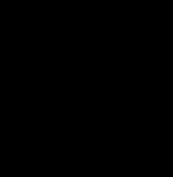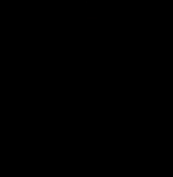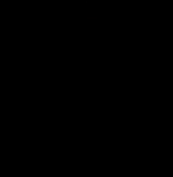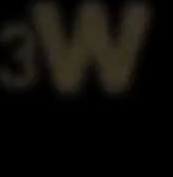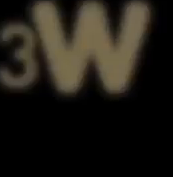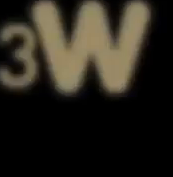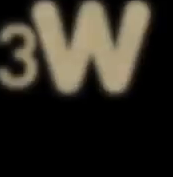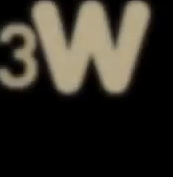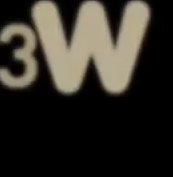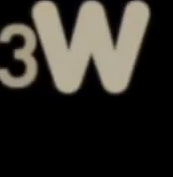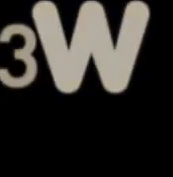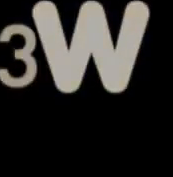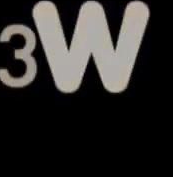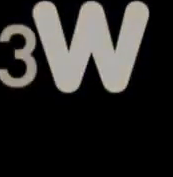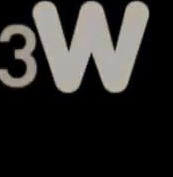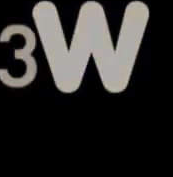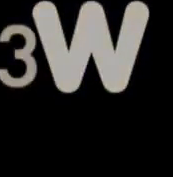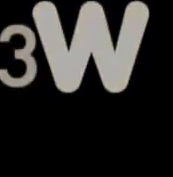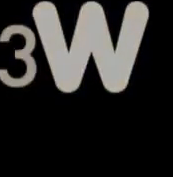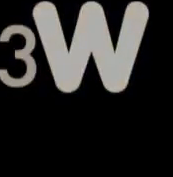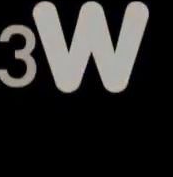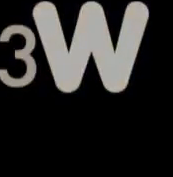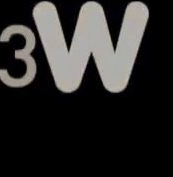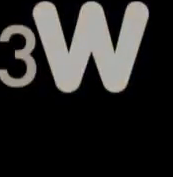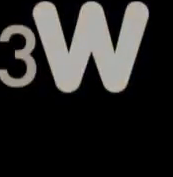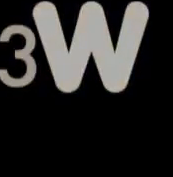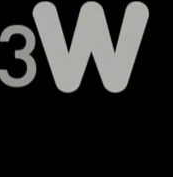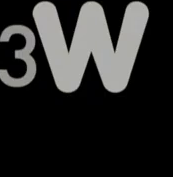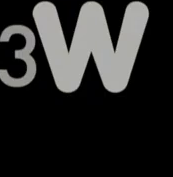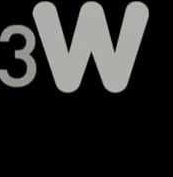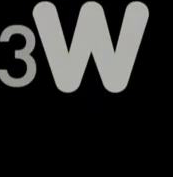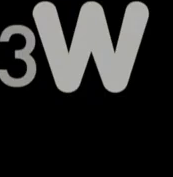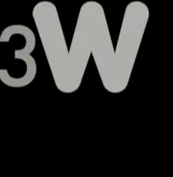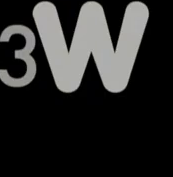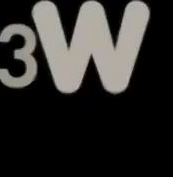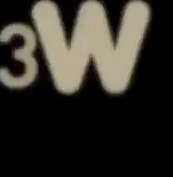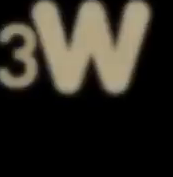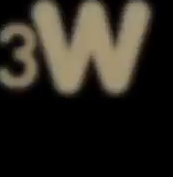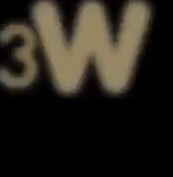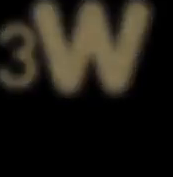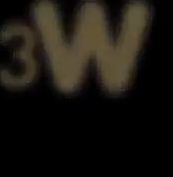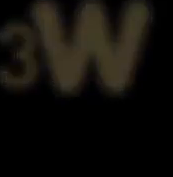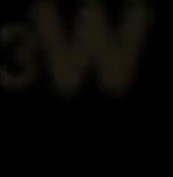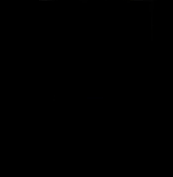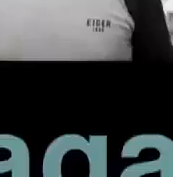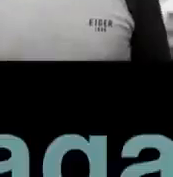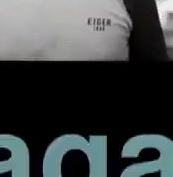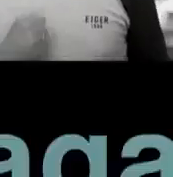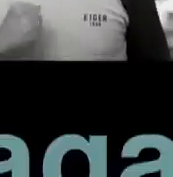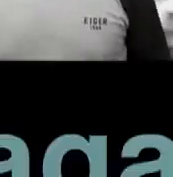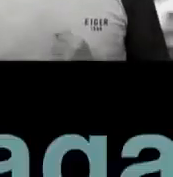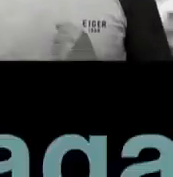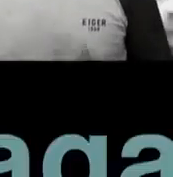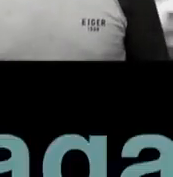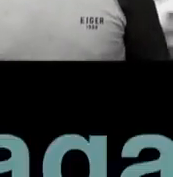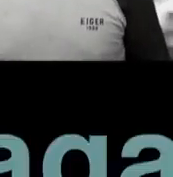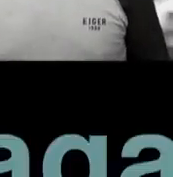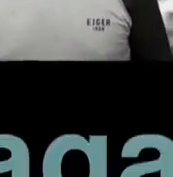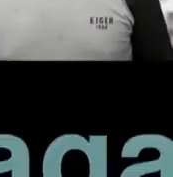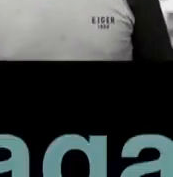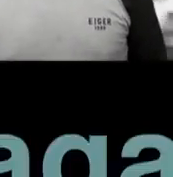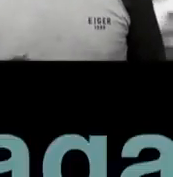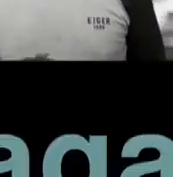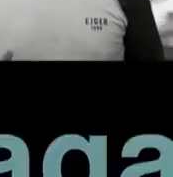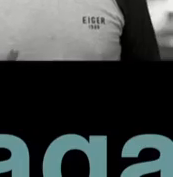wabarakatuh, Wabarakatuh, berolahmatullahi wabarakatuh, berolah